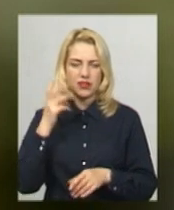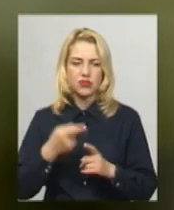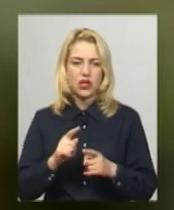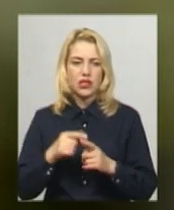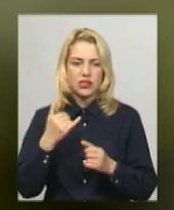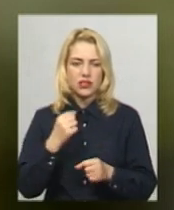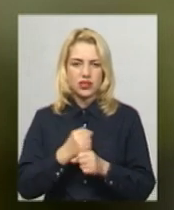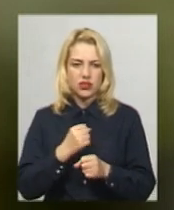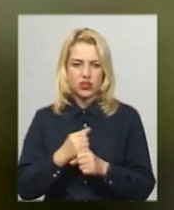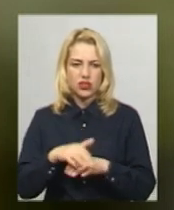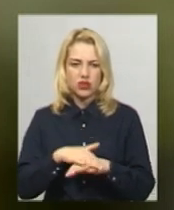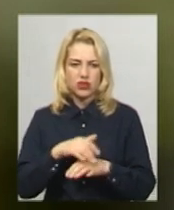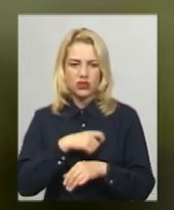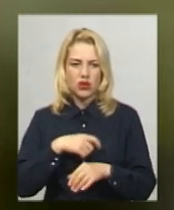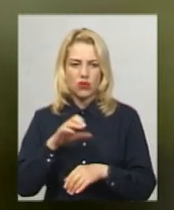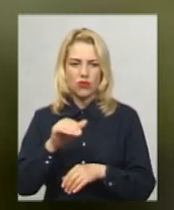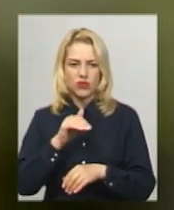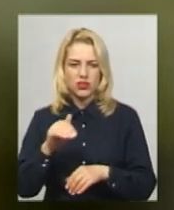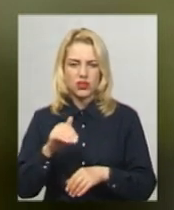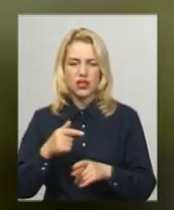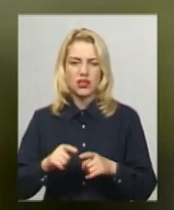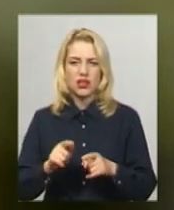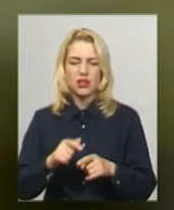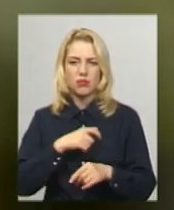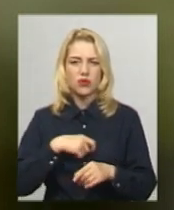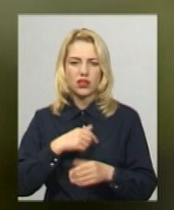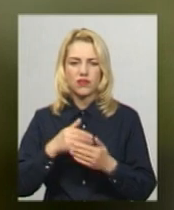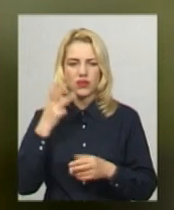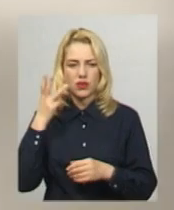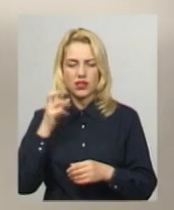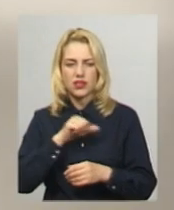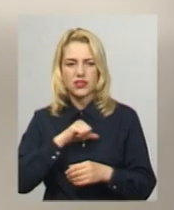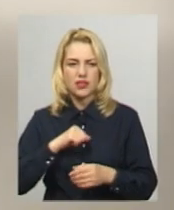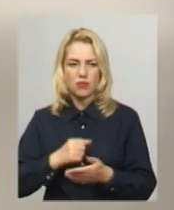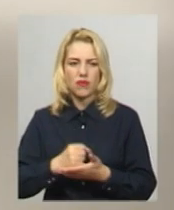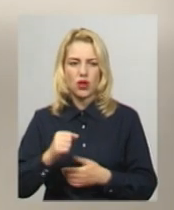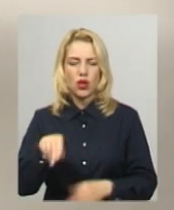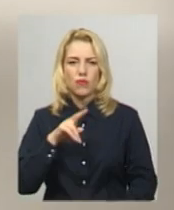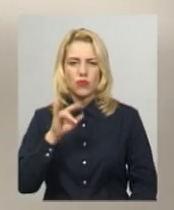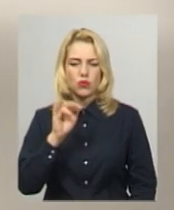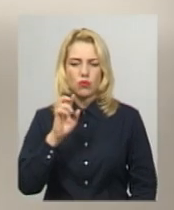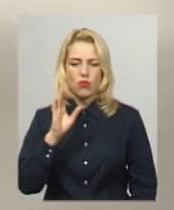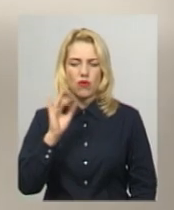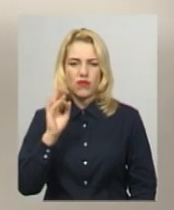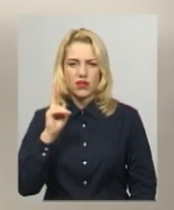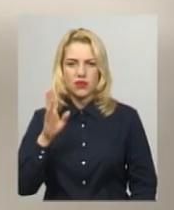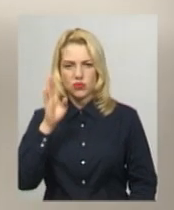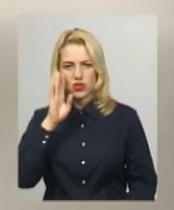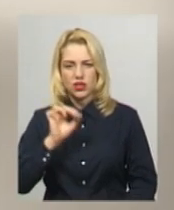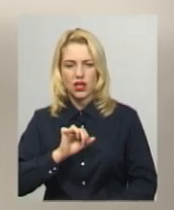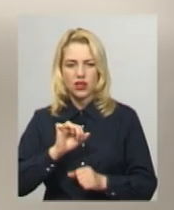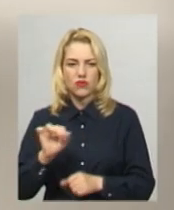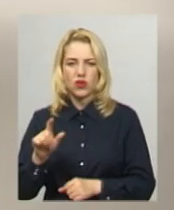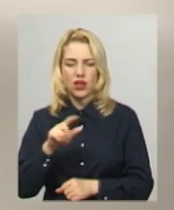депутат. Також офіційний кандидат у нардепи від Хмельниччини, як самовисуванець Олег Дубовик, адвокат із Литичева. Чоловік